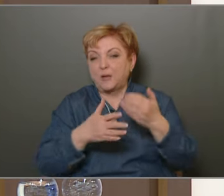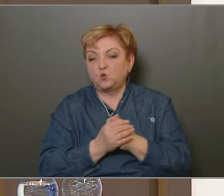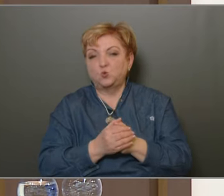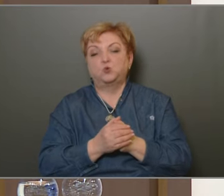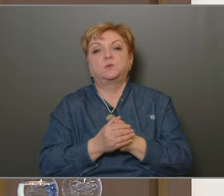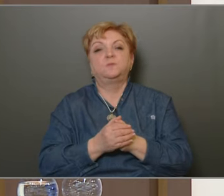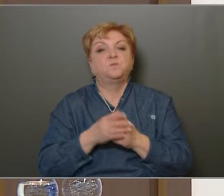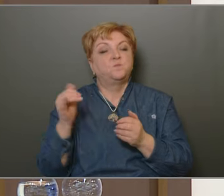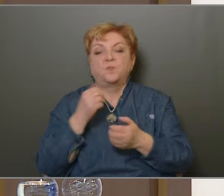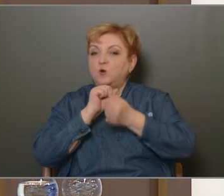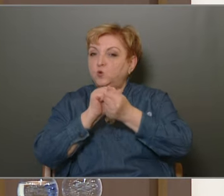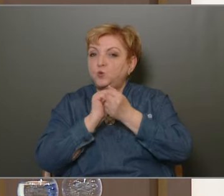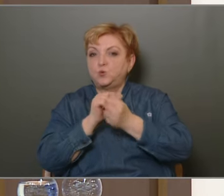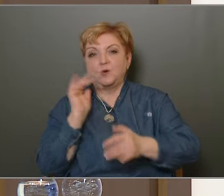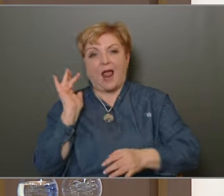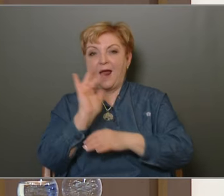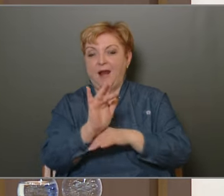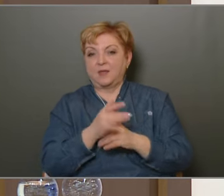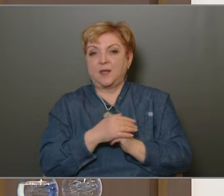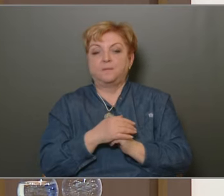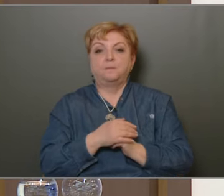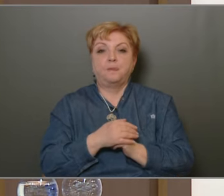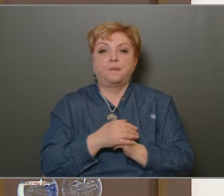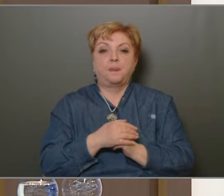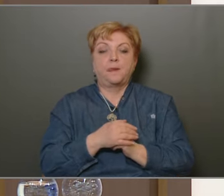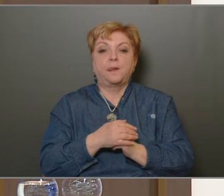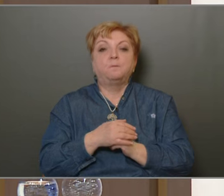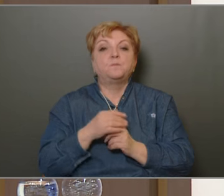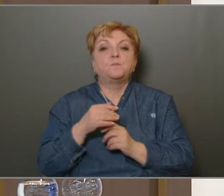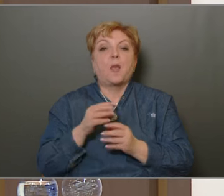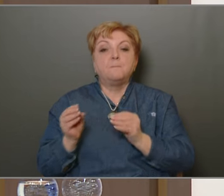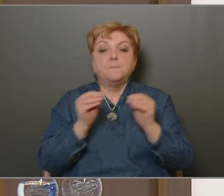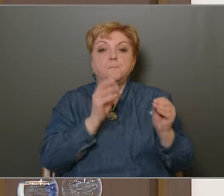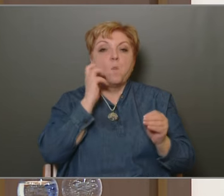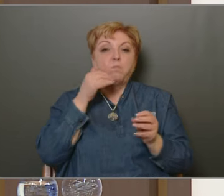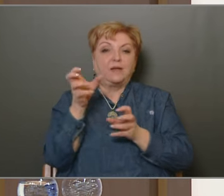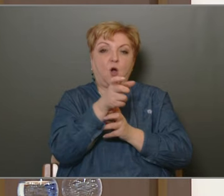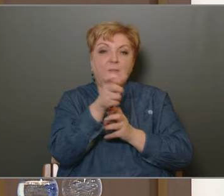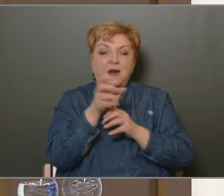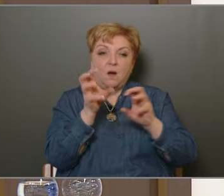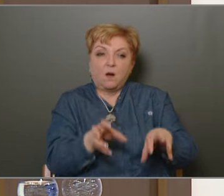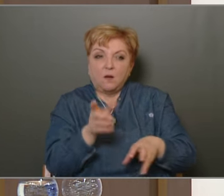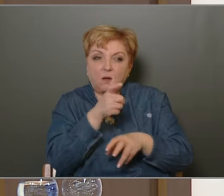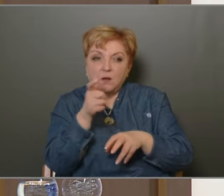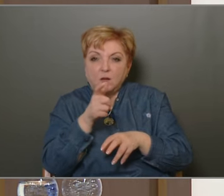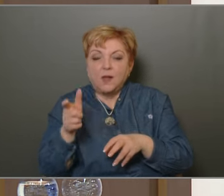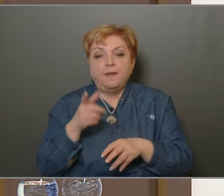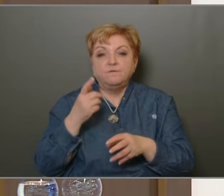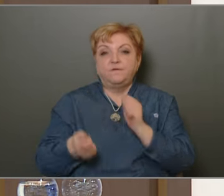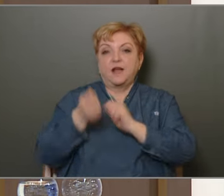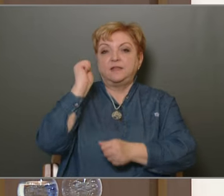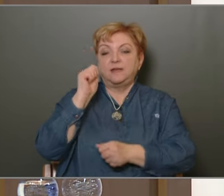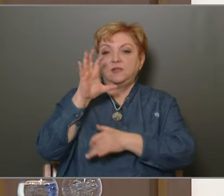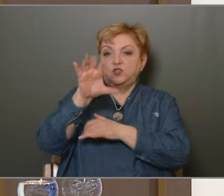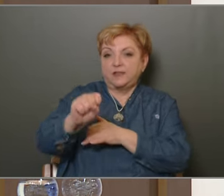folyamatosan küzdünk. Ellene a mobil kamerát helyezünk ki, amit is különböző eszközökkel, mind a felderítés,